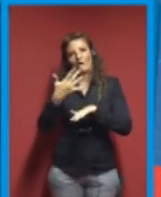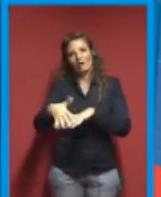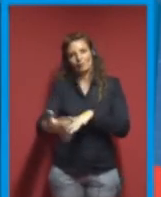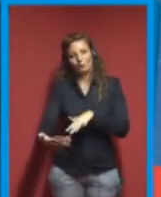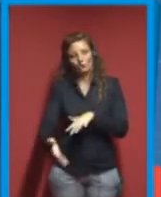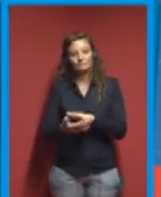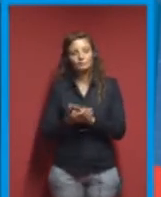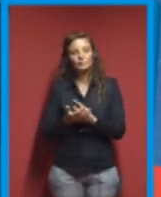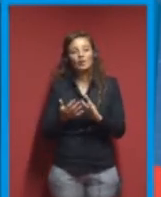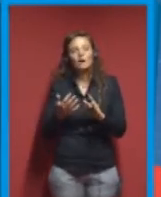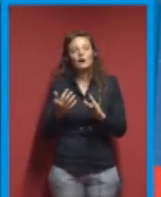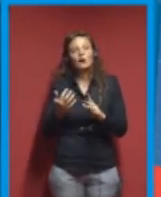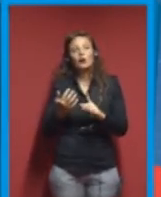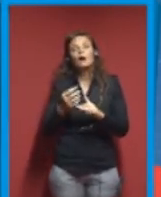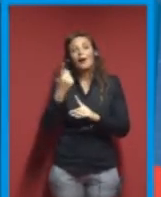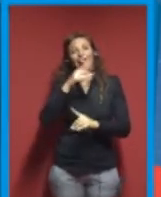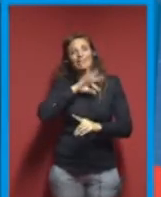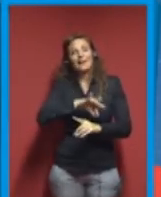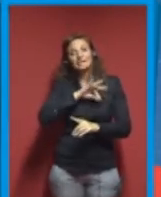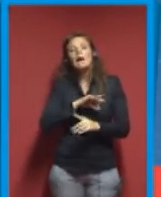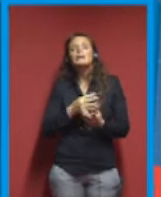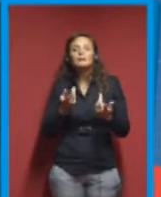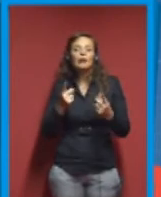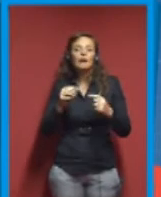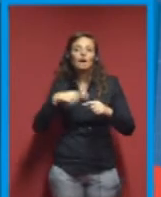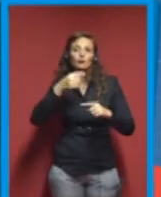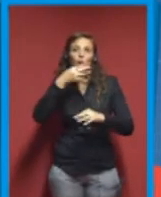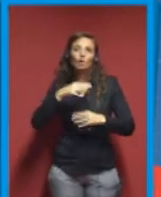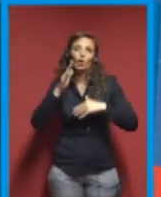La cosa interessante è che possiamo costruircela da soli,